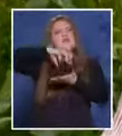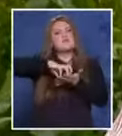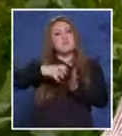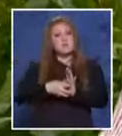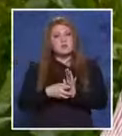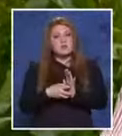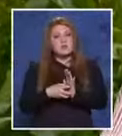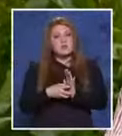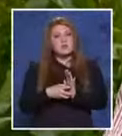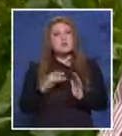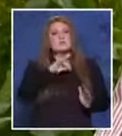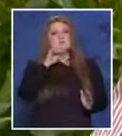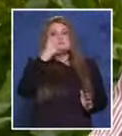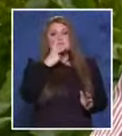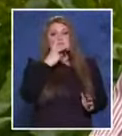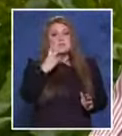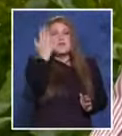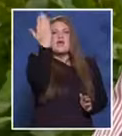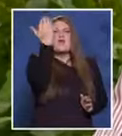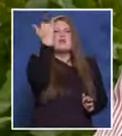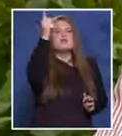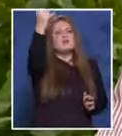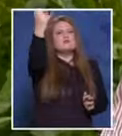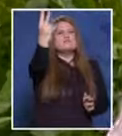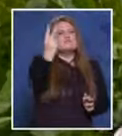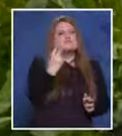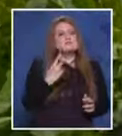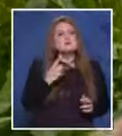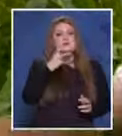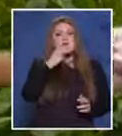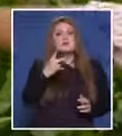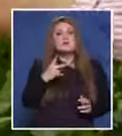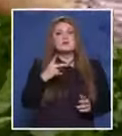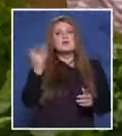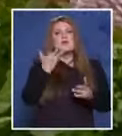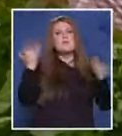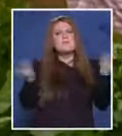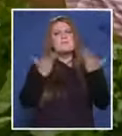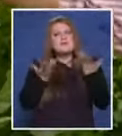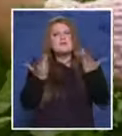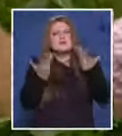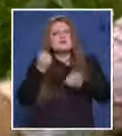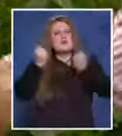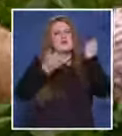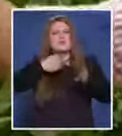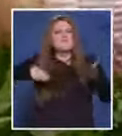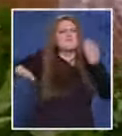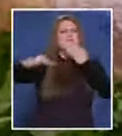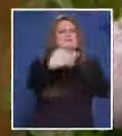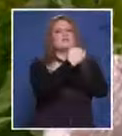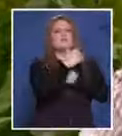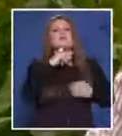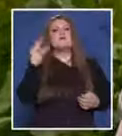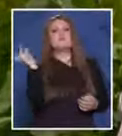разбираш ли те, като видява, че те си идват отгоре. Обърнава тук лазата с рез. Ама с рез. И